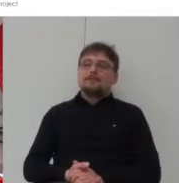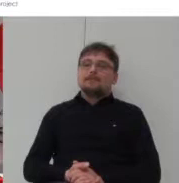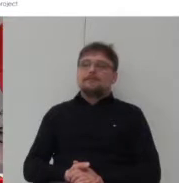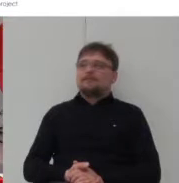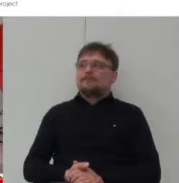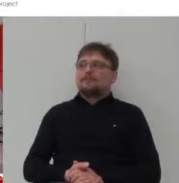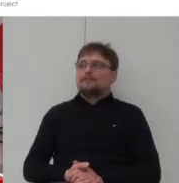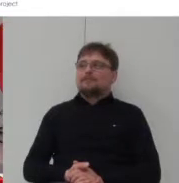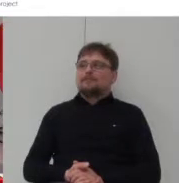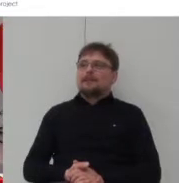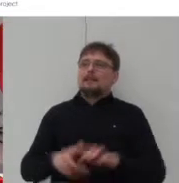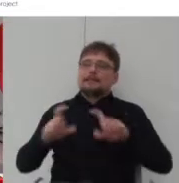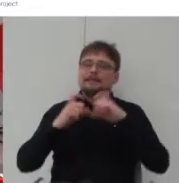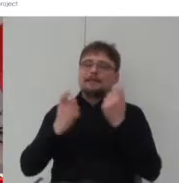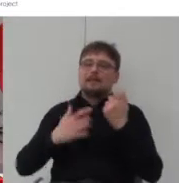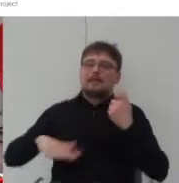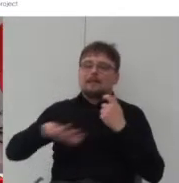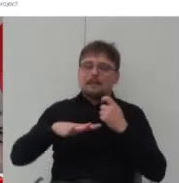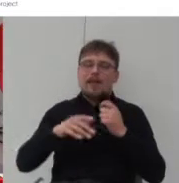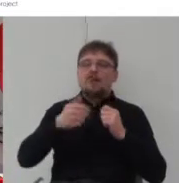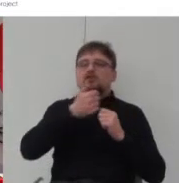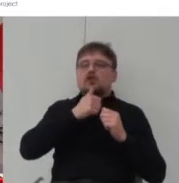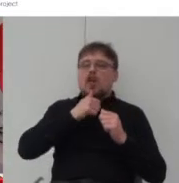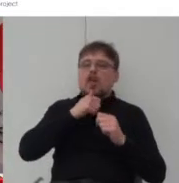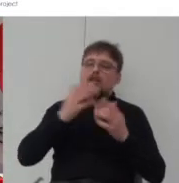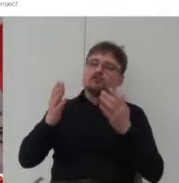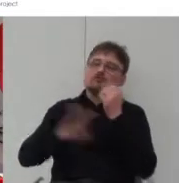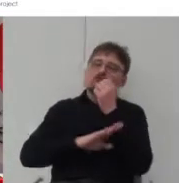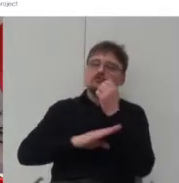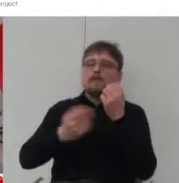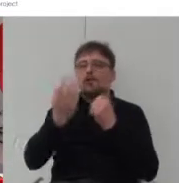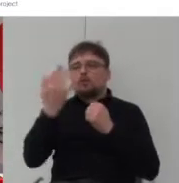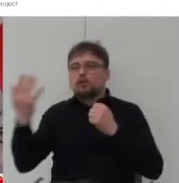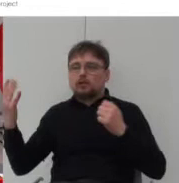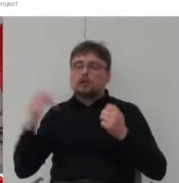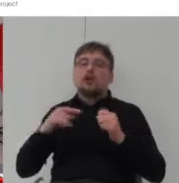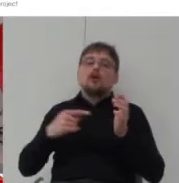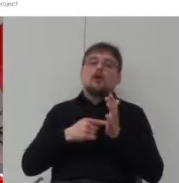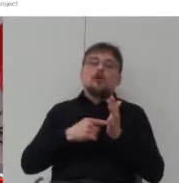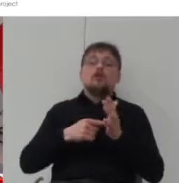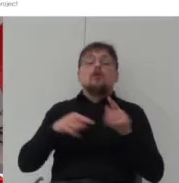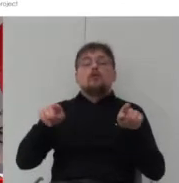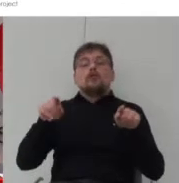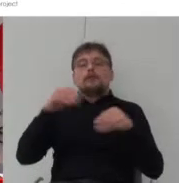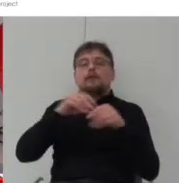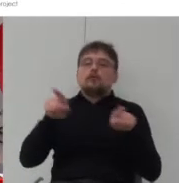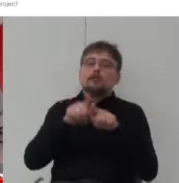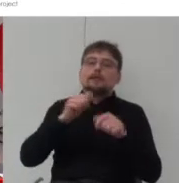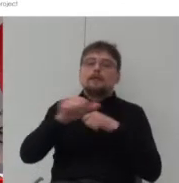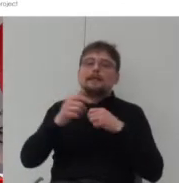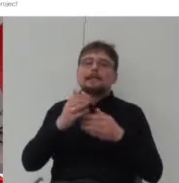cały teren jest wypełniony zielenią i ważne jest znowu dbałość o przestrzenie półprywatne półpubliczne